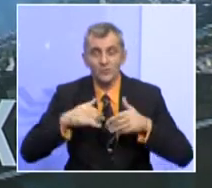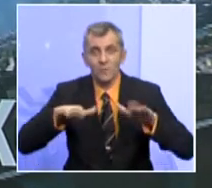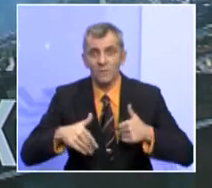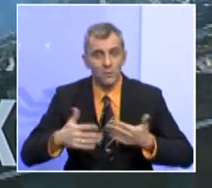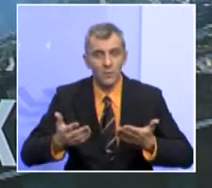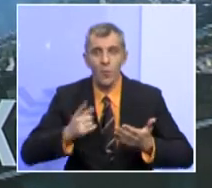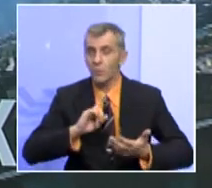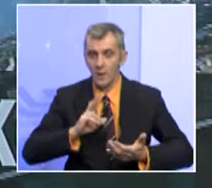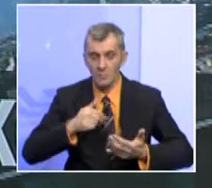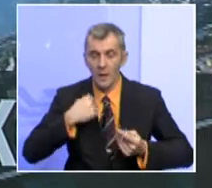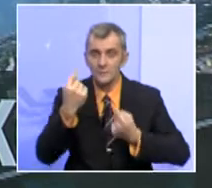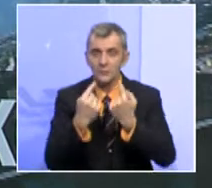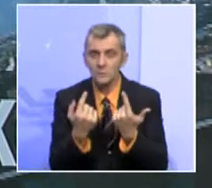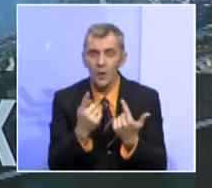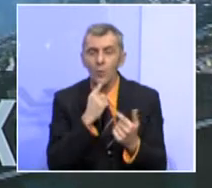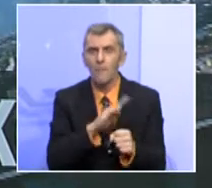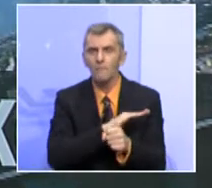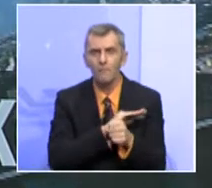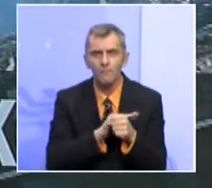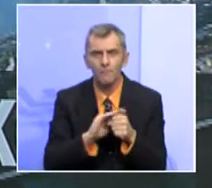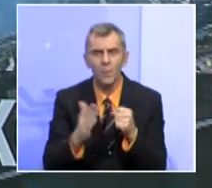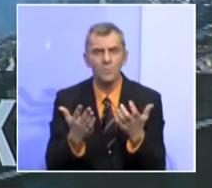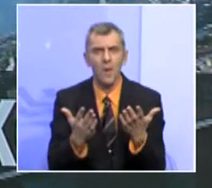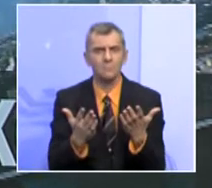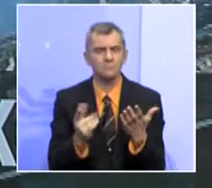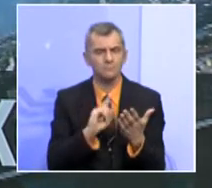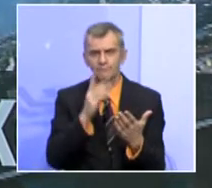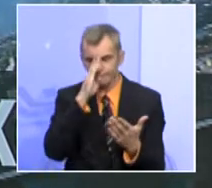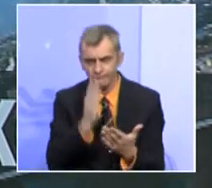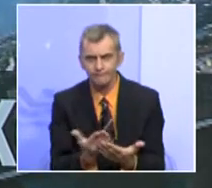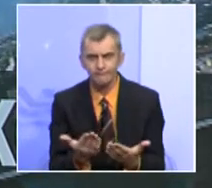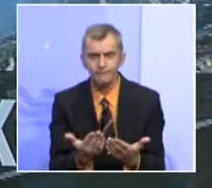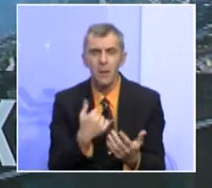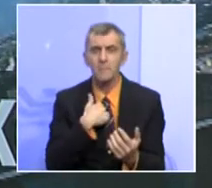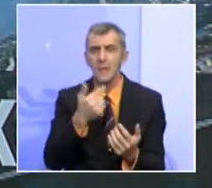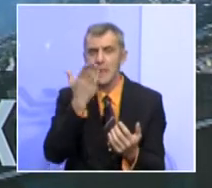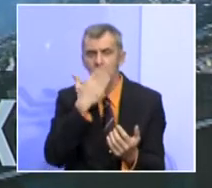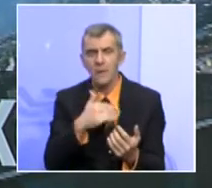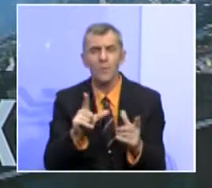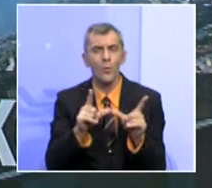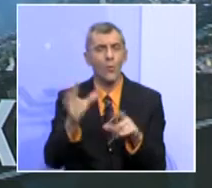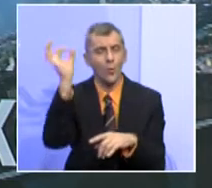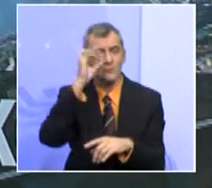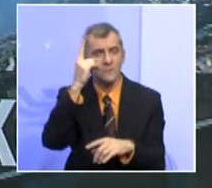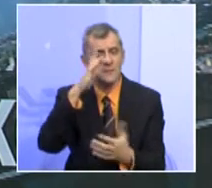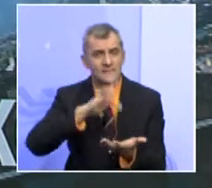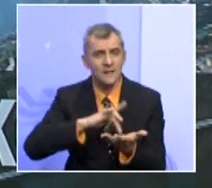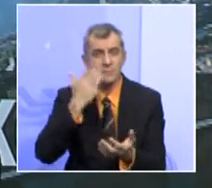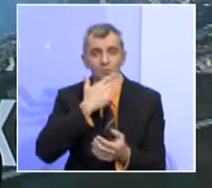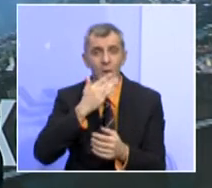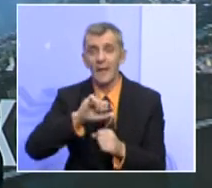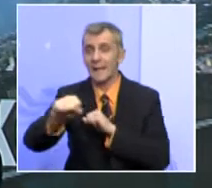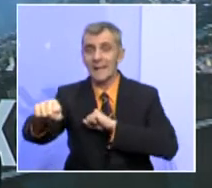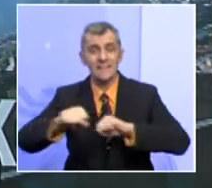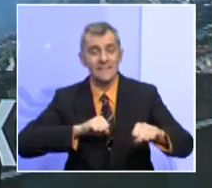nego koja je potpuno iracionalna, a to je da nemamo u osnovnim i srednjim školima nijednog ravnatelja